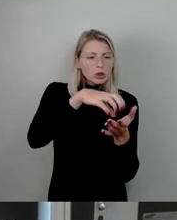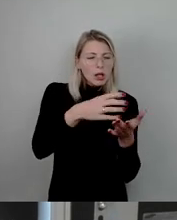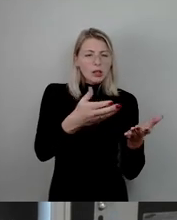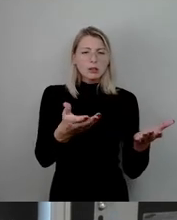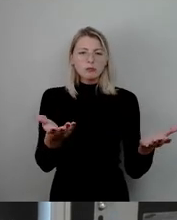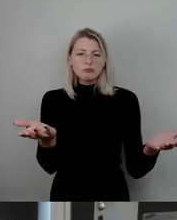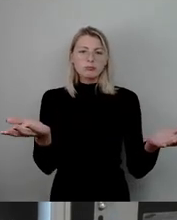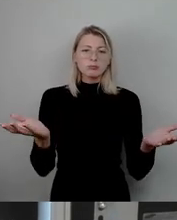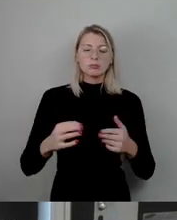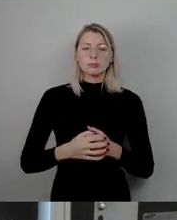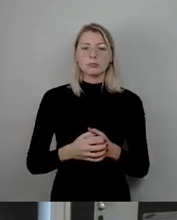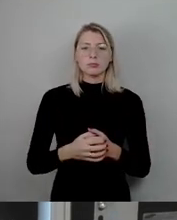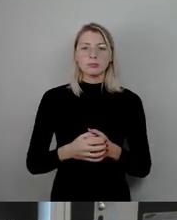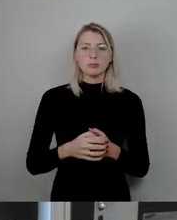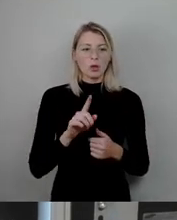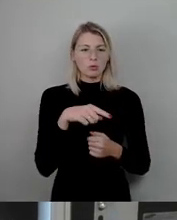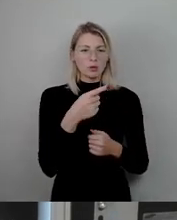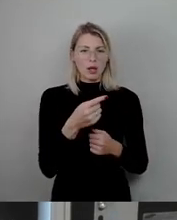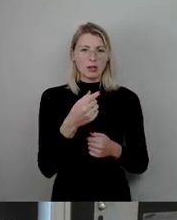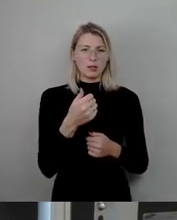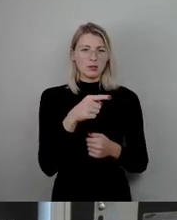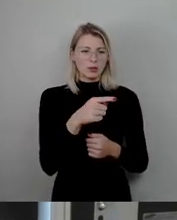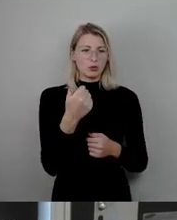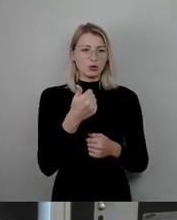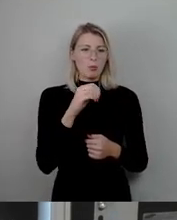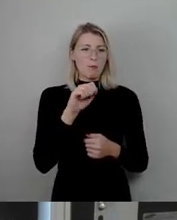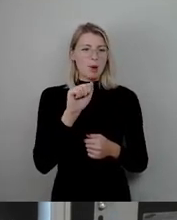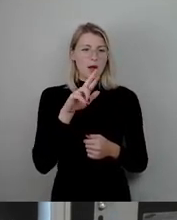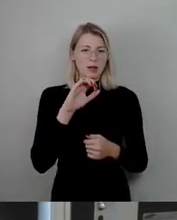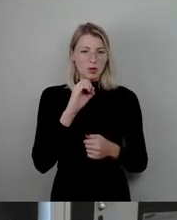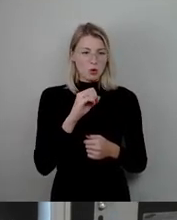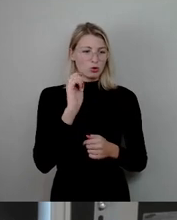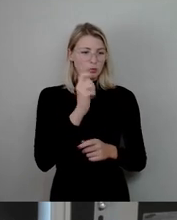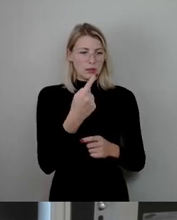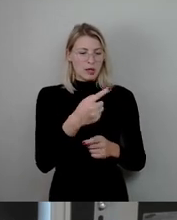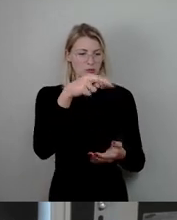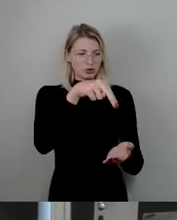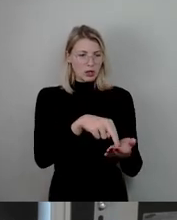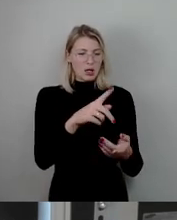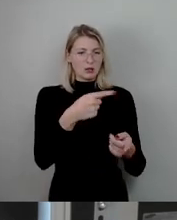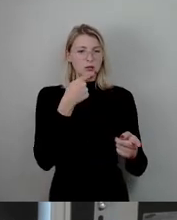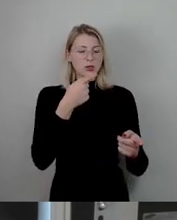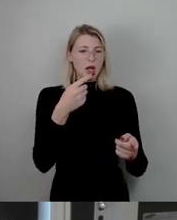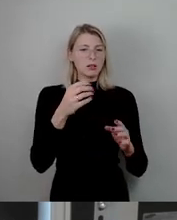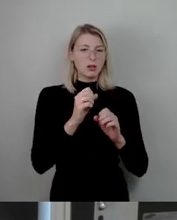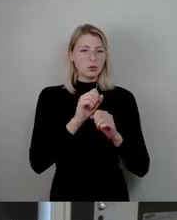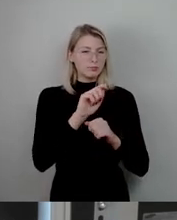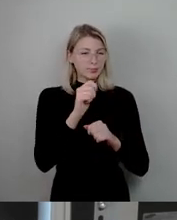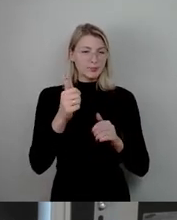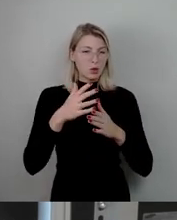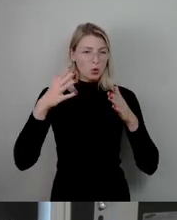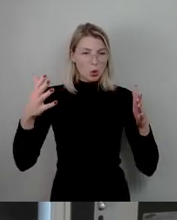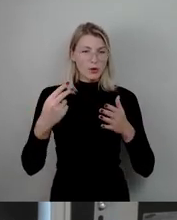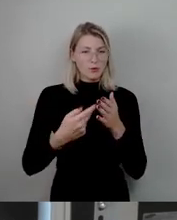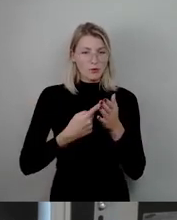dann stellt sich Super Mario Schmidt hier hin und sagt, dass der größte Förderpreis dieser Stadt, wenn er